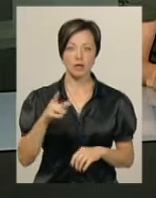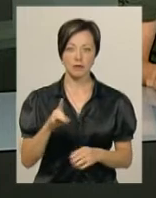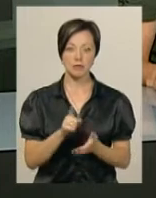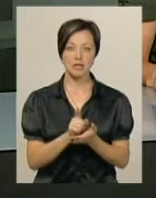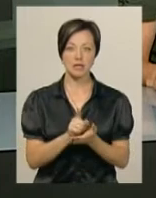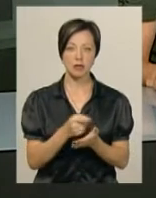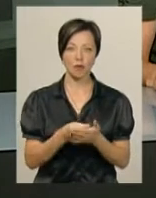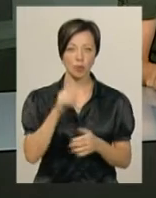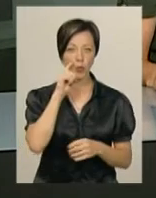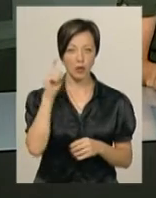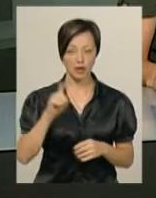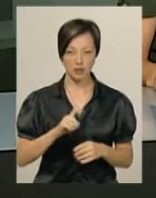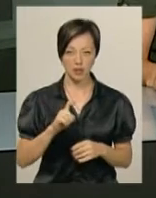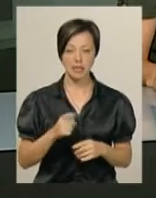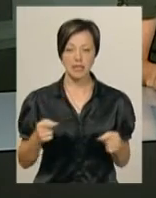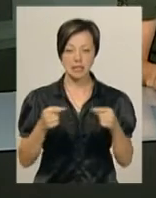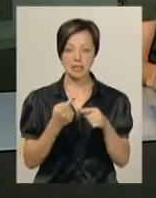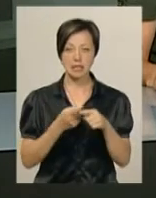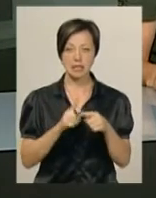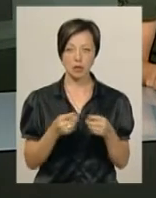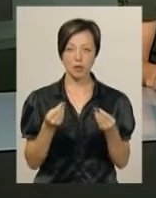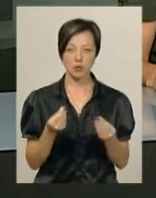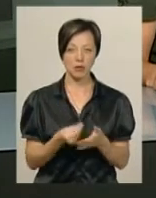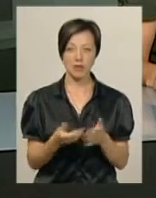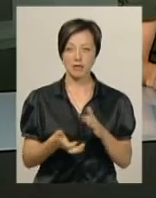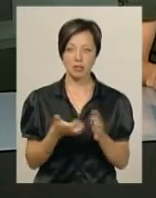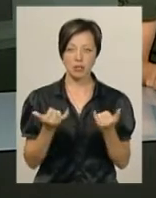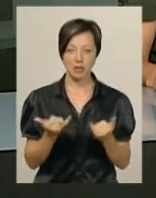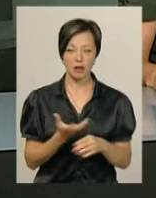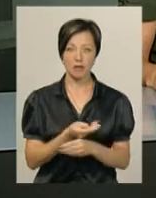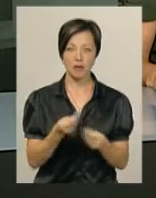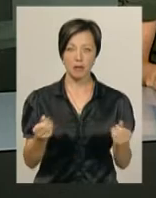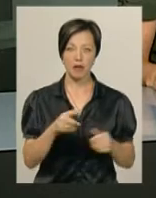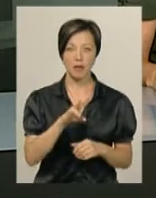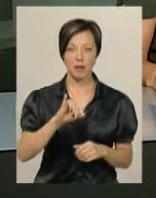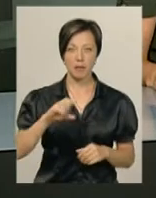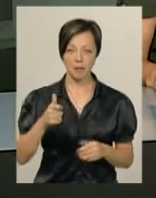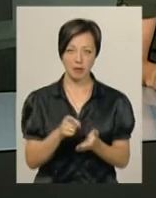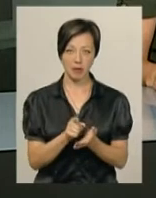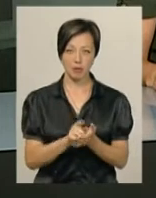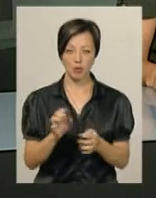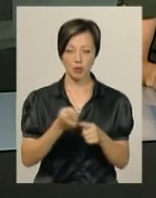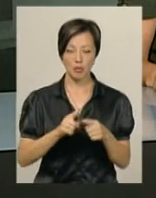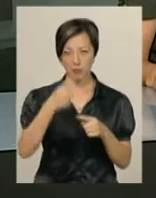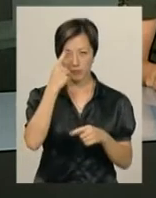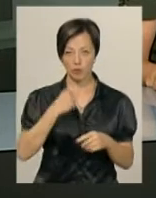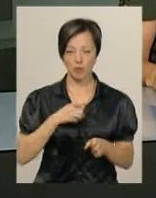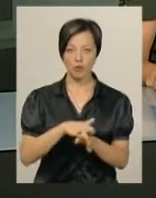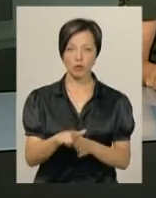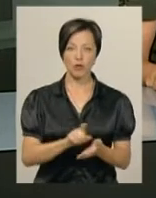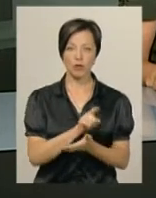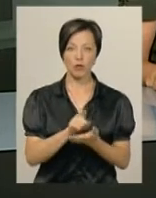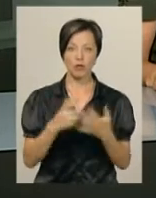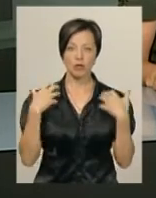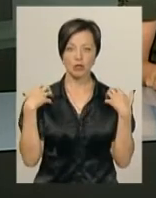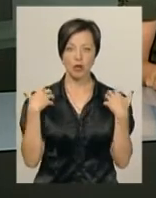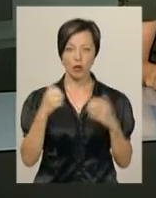з Пенсійного фонду України. Саме цієї суми не вистачає зараз, аби виплатити липневі пенсії. Про це нам повідомила виконуюча обов